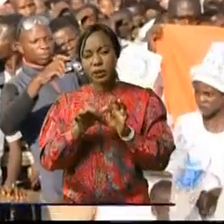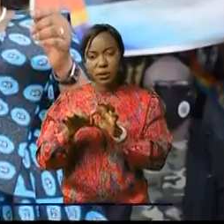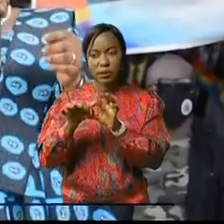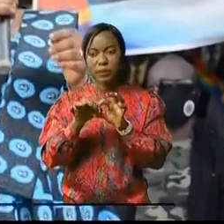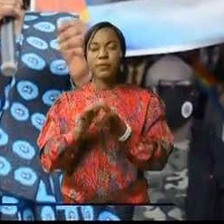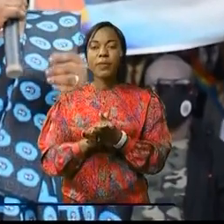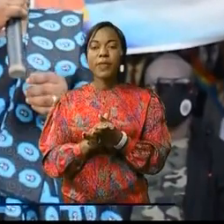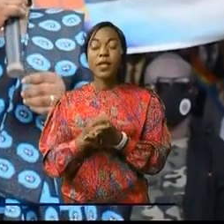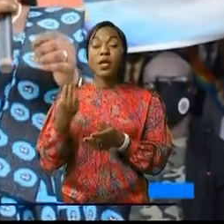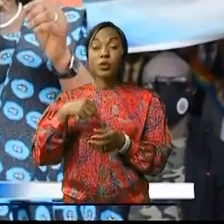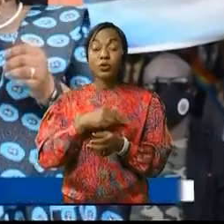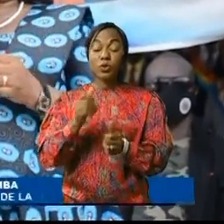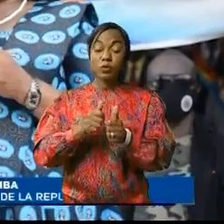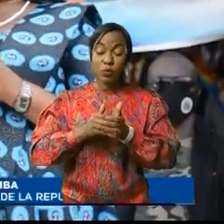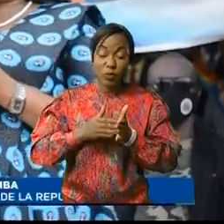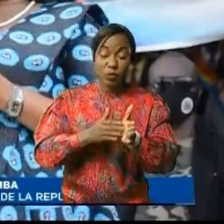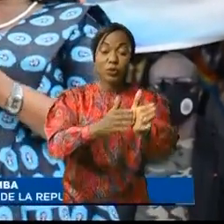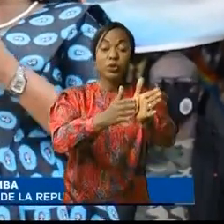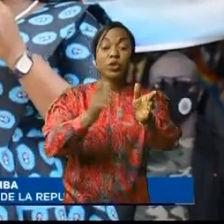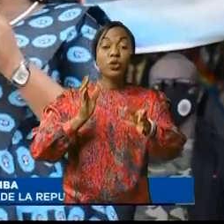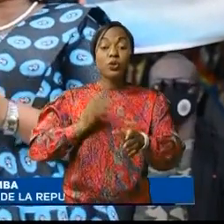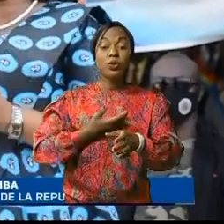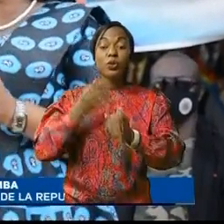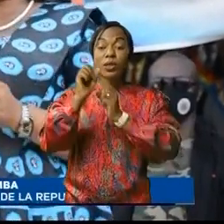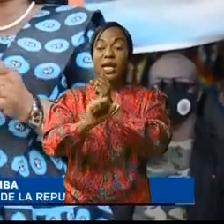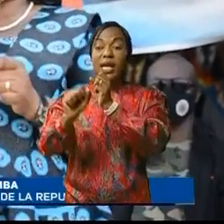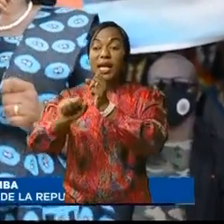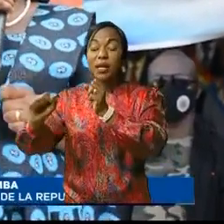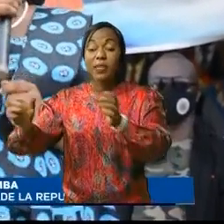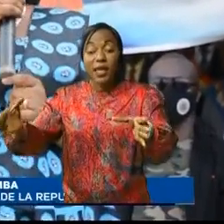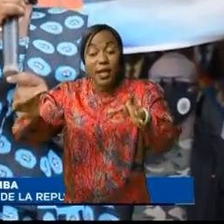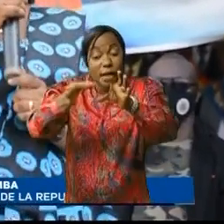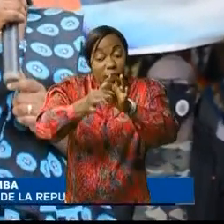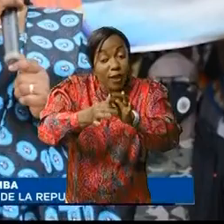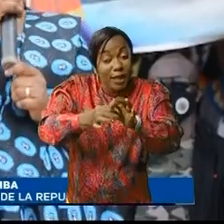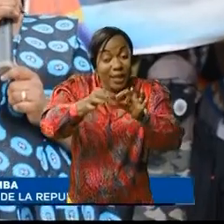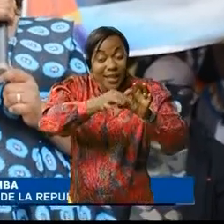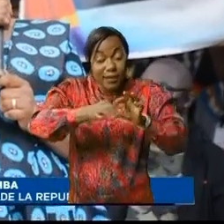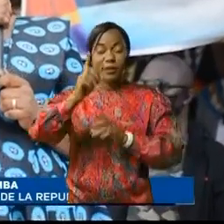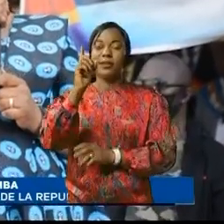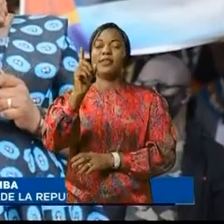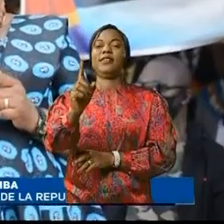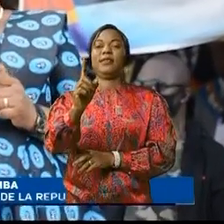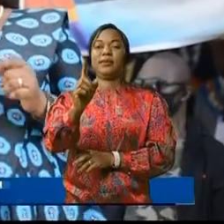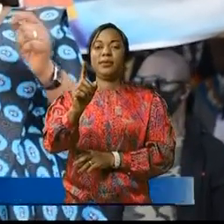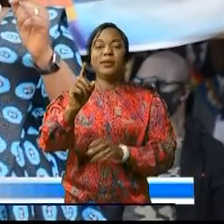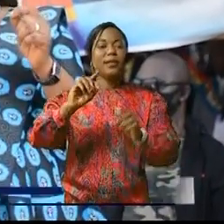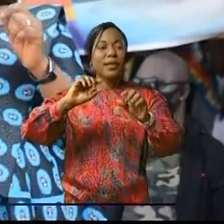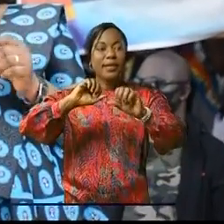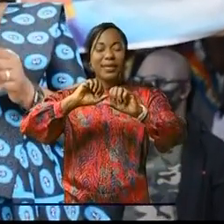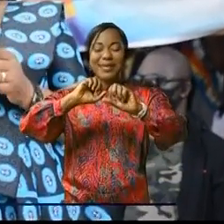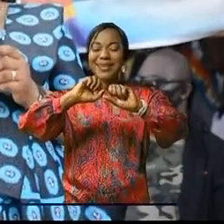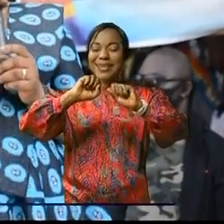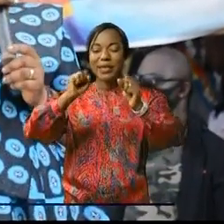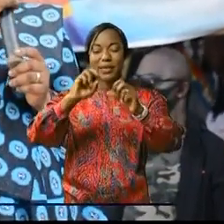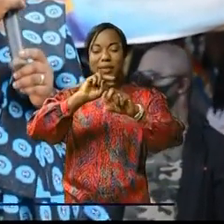Nous sommes en train de continuer notre campagne sur la cohésion et l'unité nationale. Le chef